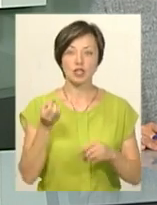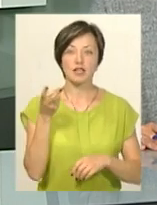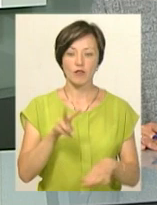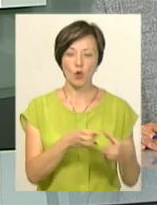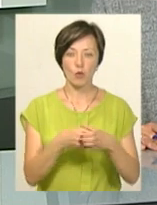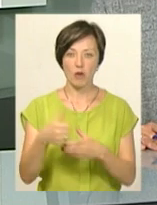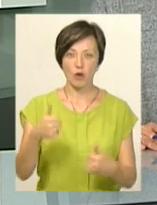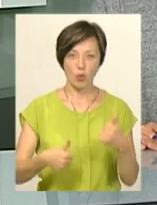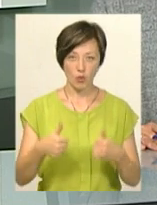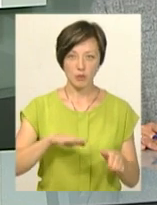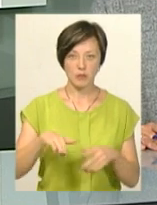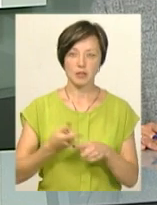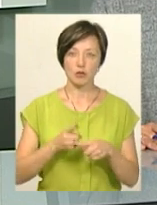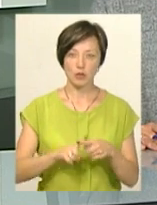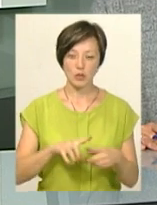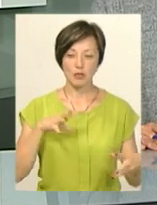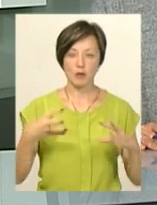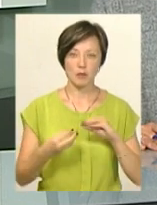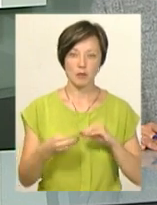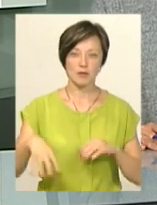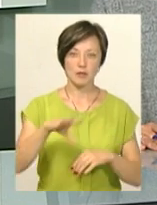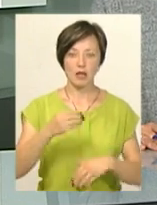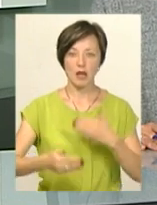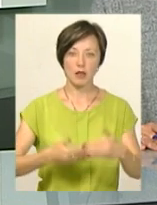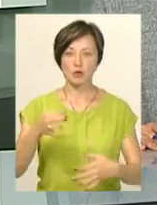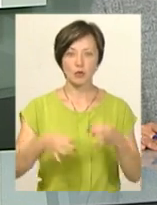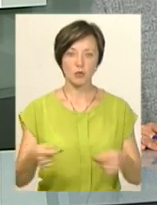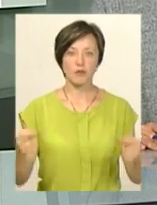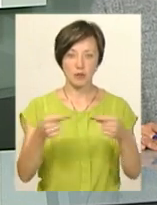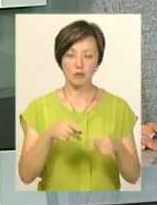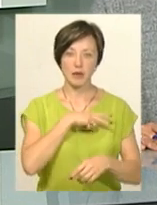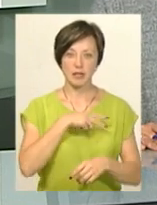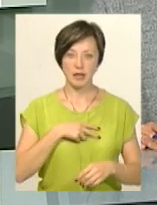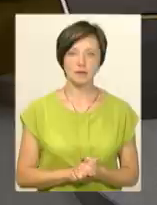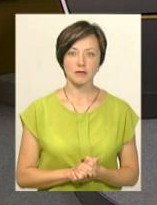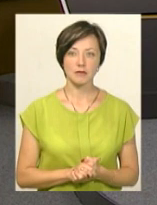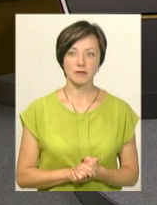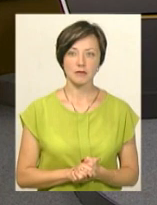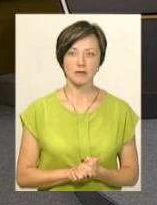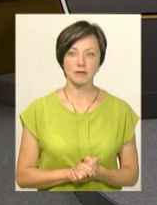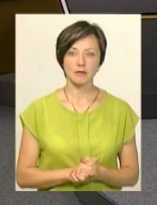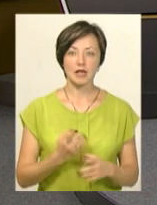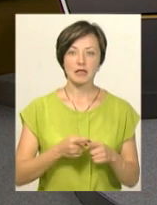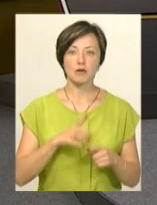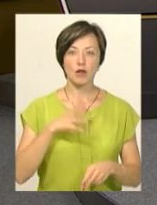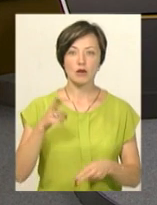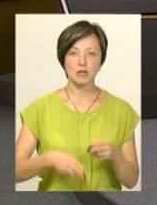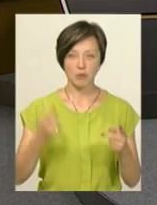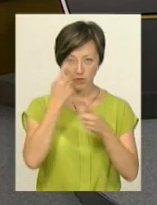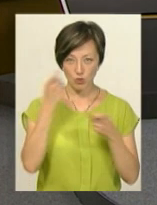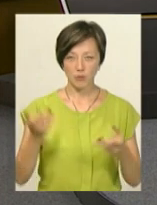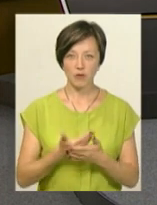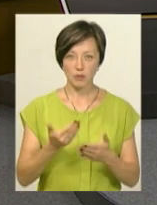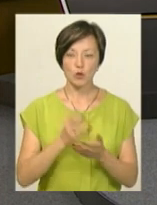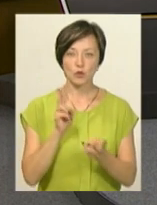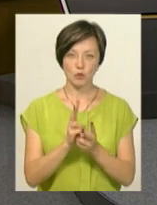групові гонки. Після чого за підсумками усіх етапів судді визначать призерів. І це було останнє повідомлення